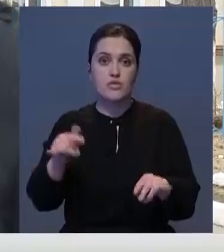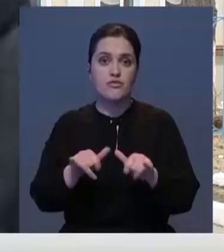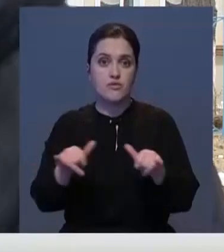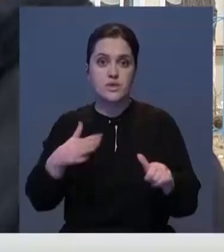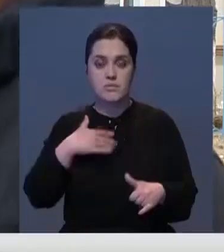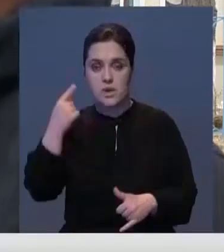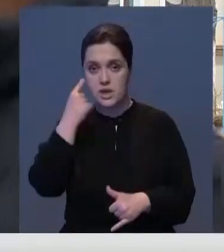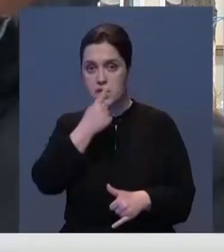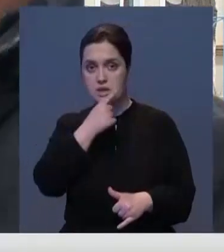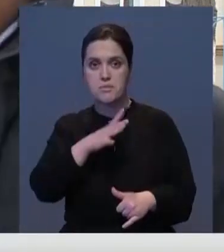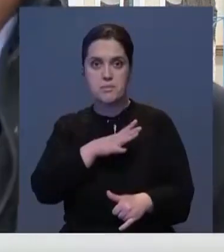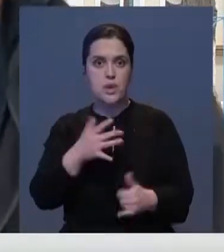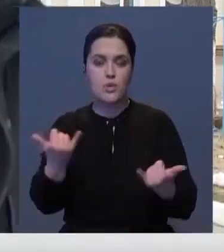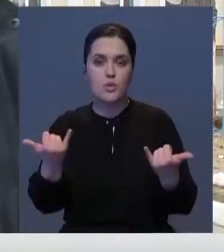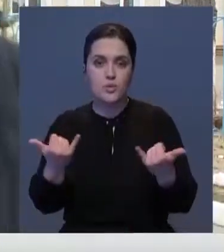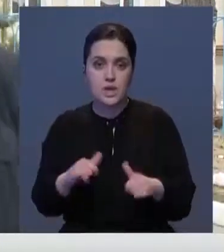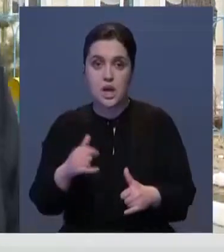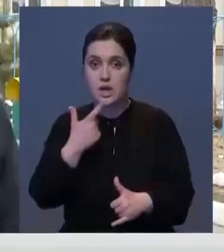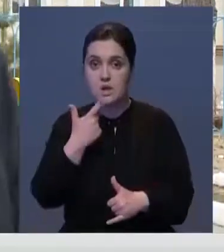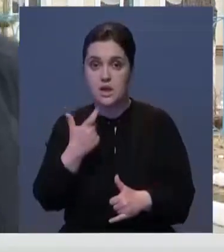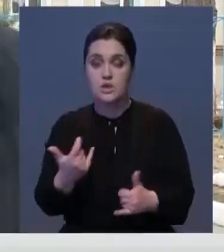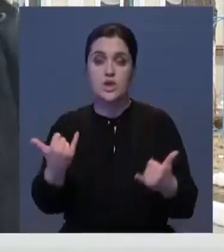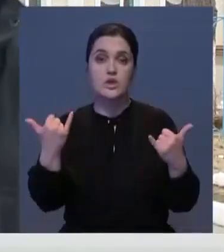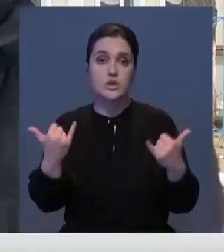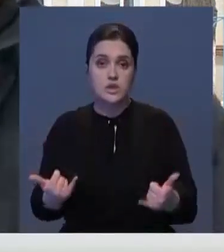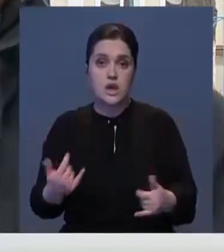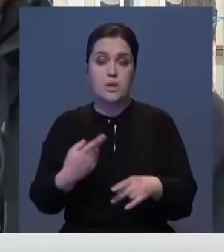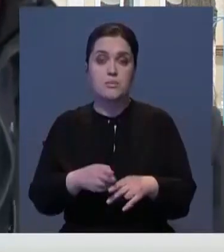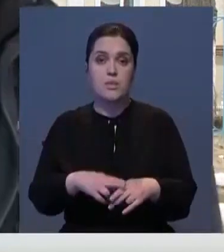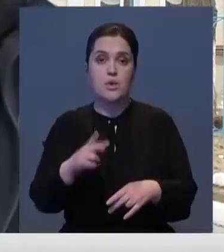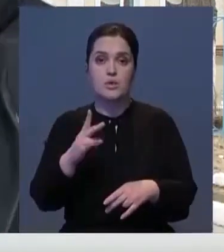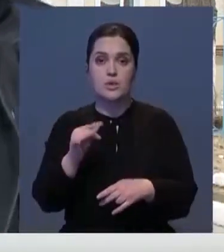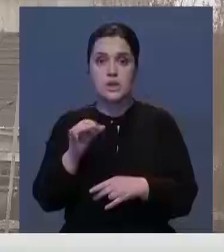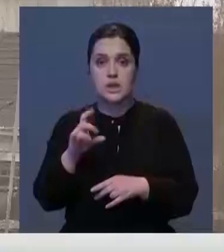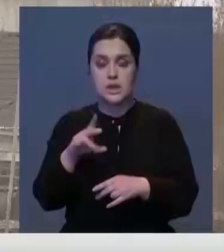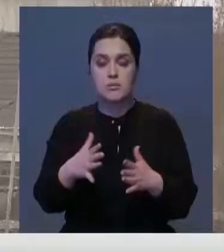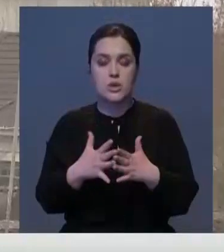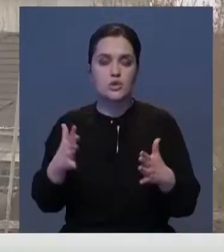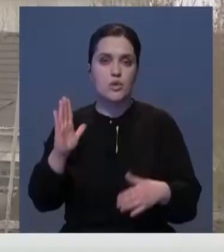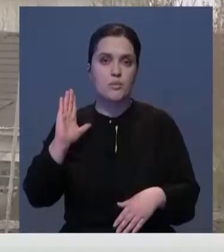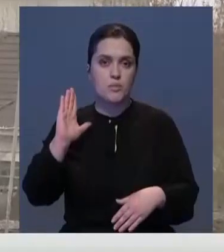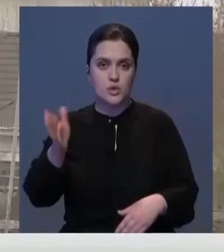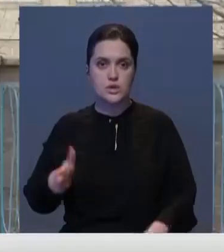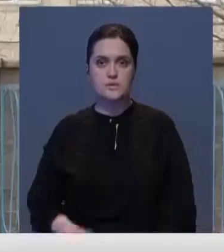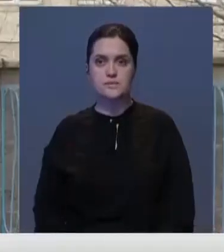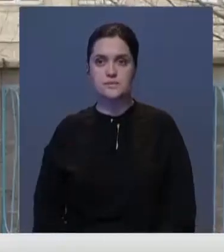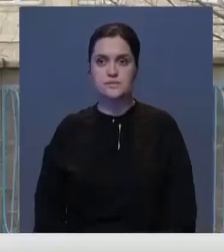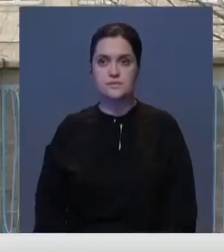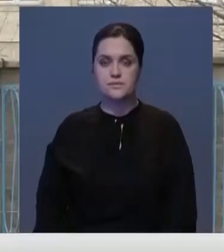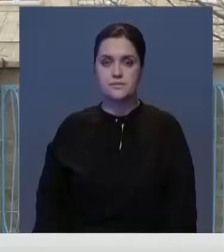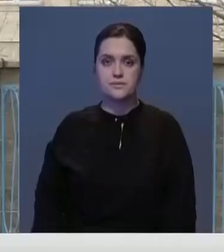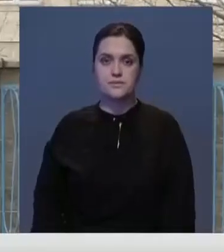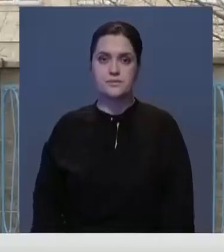на моих глазах. Это было удивительно. И глядя на нынешние масштабы, я уверен, у Нуркента большое будущее. А пока Нуркент – это 13